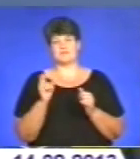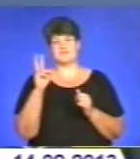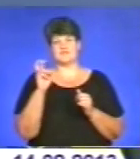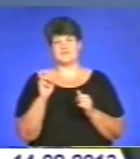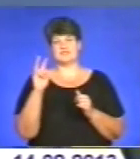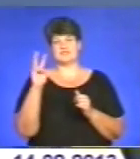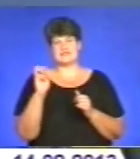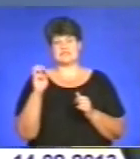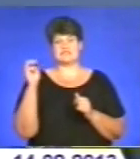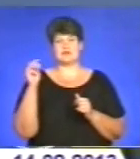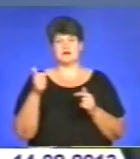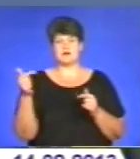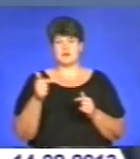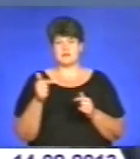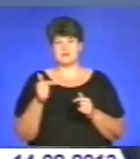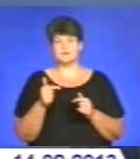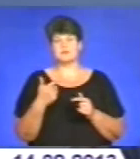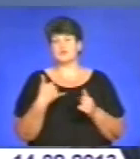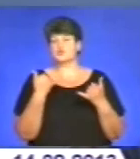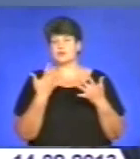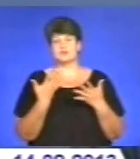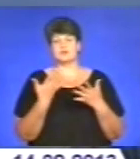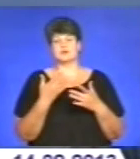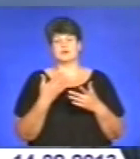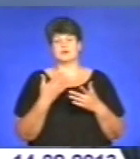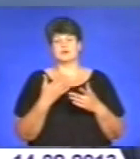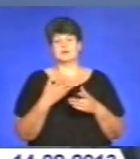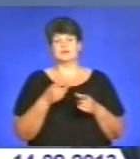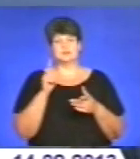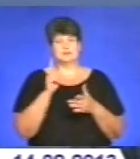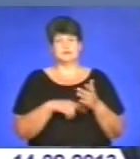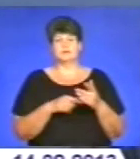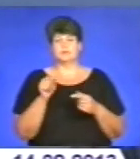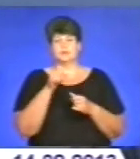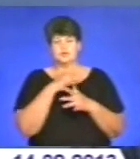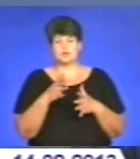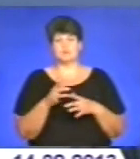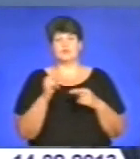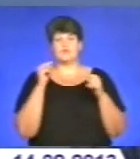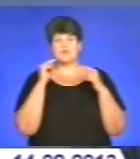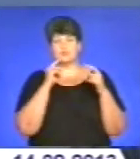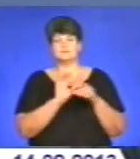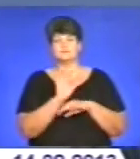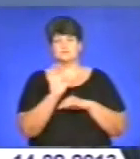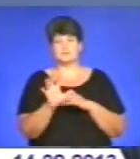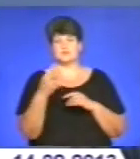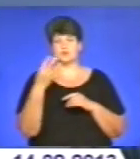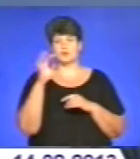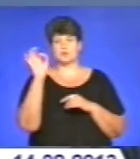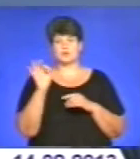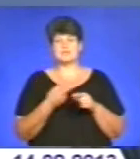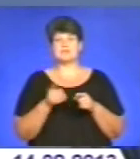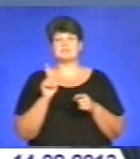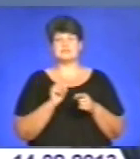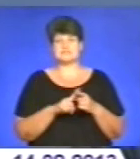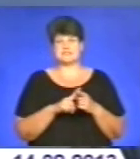-300 гривень. Ми не можемо сьогодні миритися з тим, що в структурі експорту кукурузи, біля 40% займає